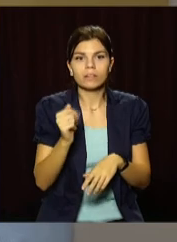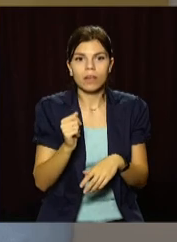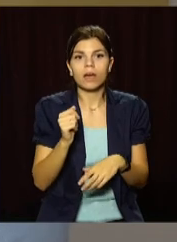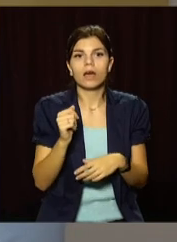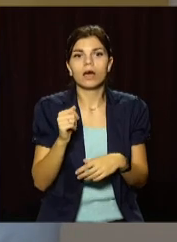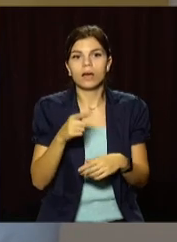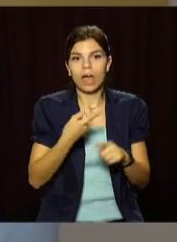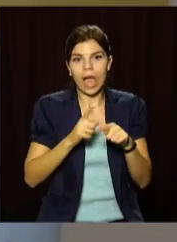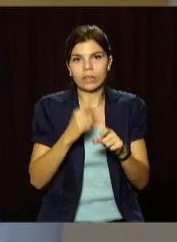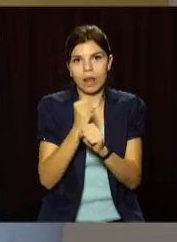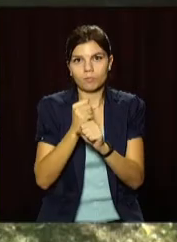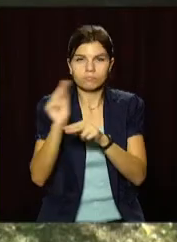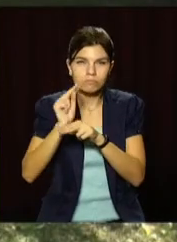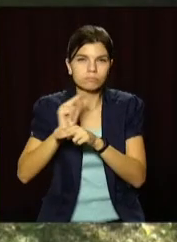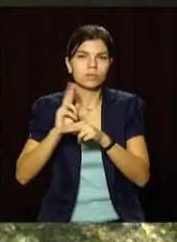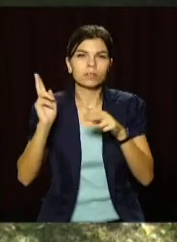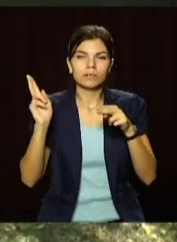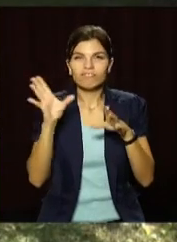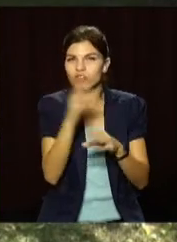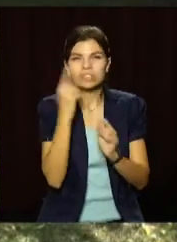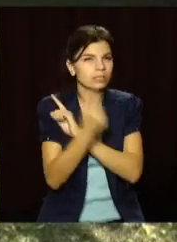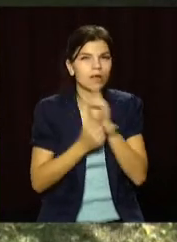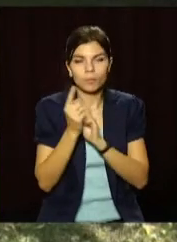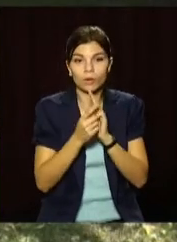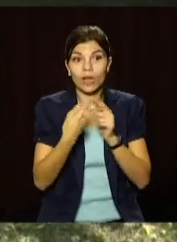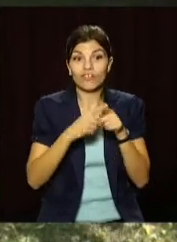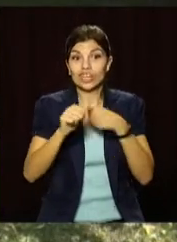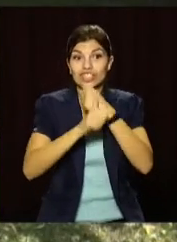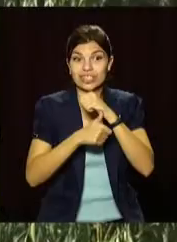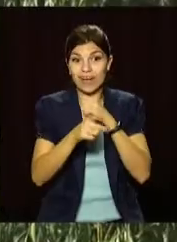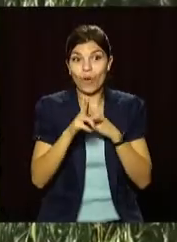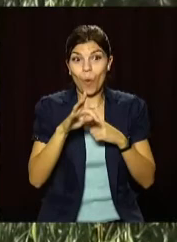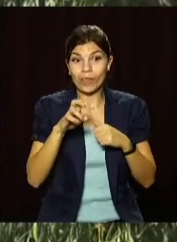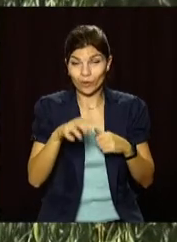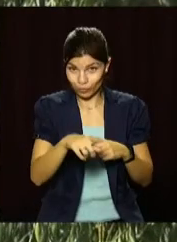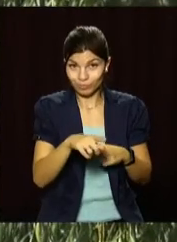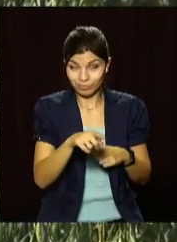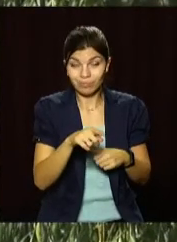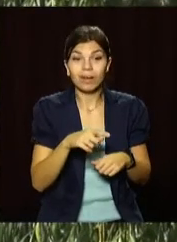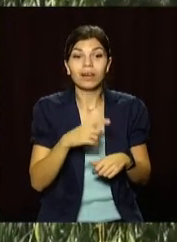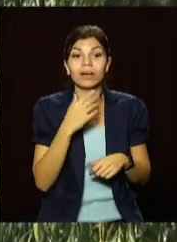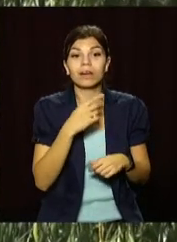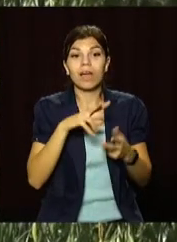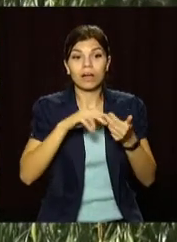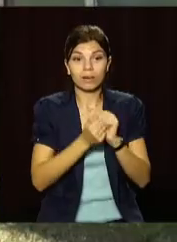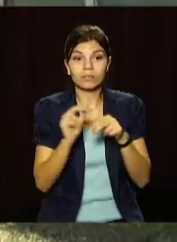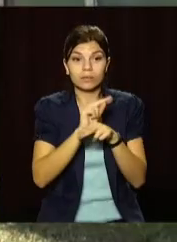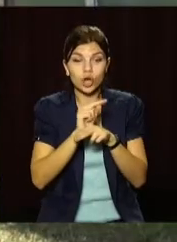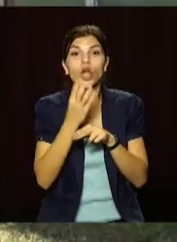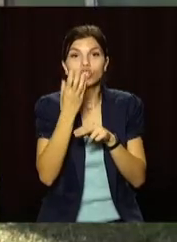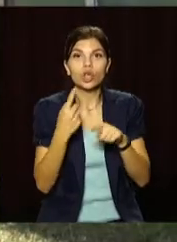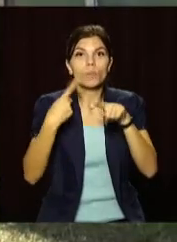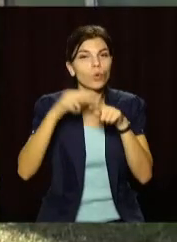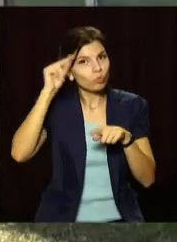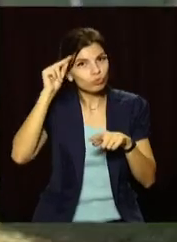впровадження цієї реконструкції. Окрім 16-го колегіуму, коштом Європейського інвестиційного банку у Кам'янському реконструюють ще